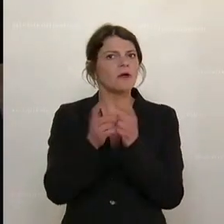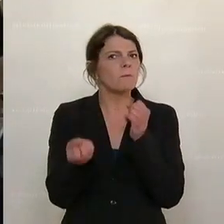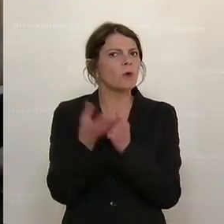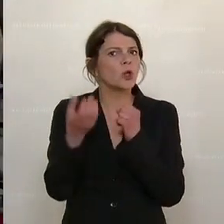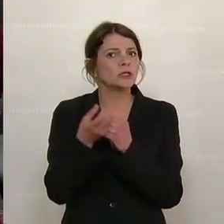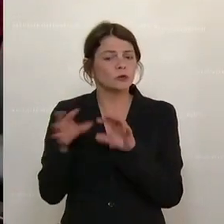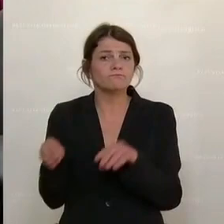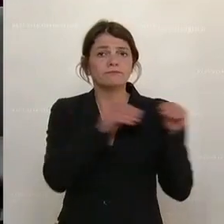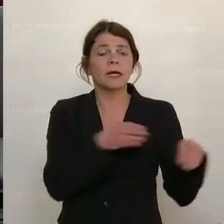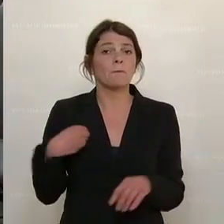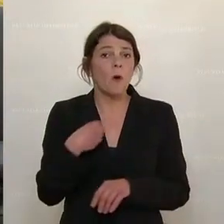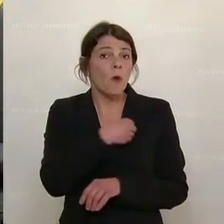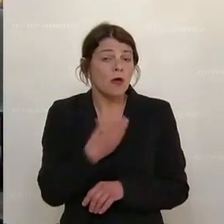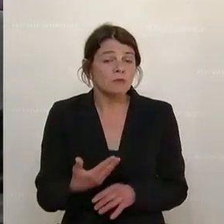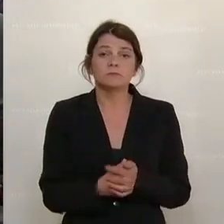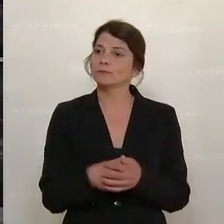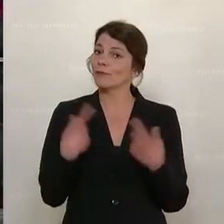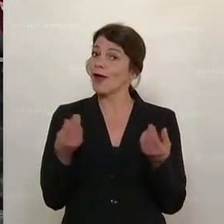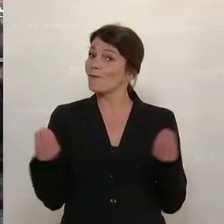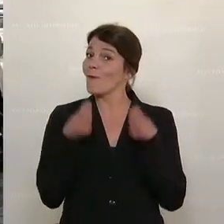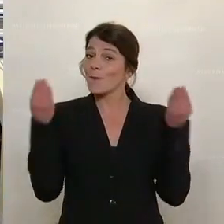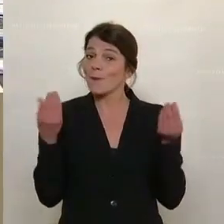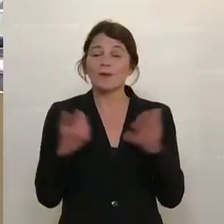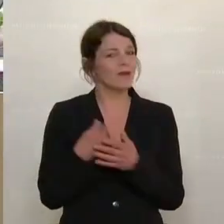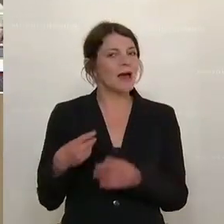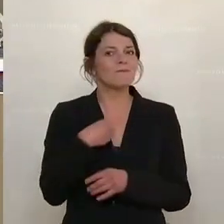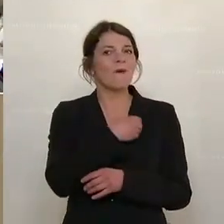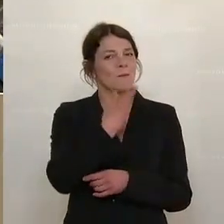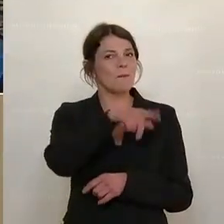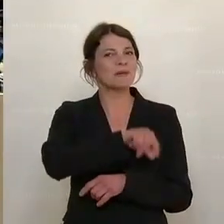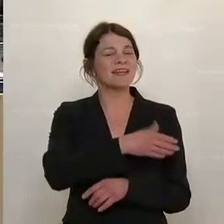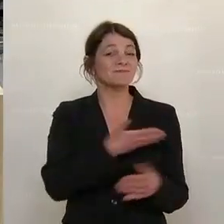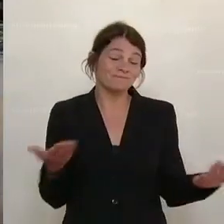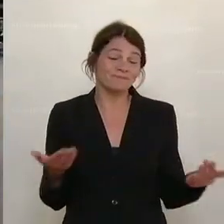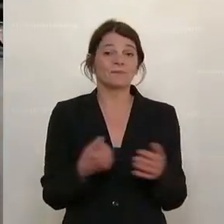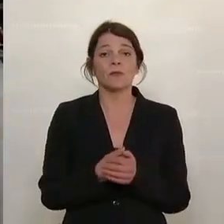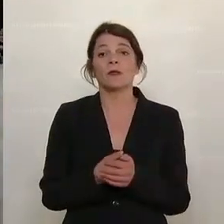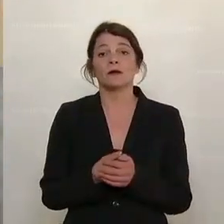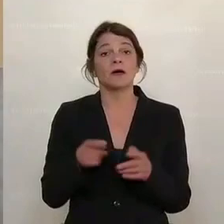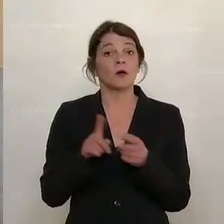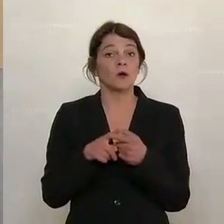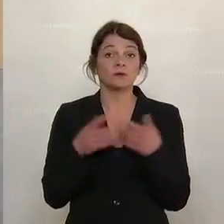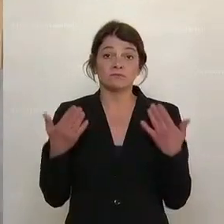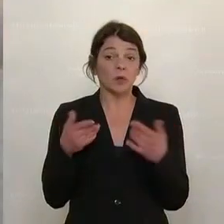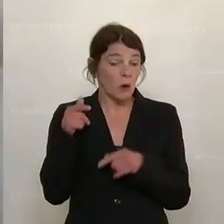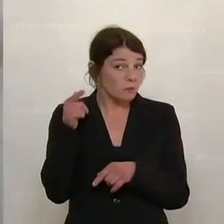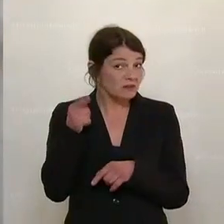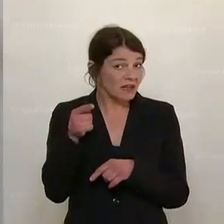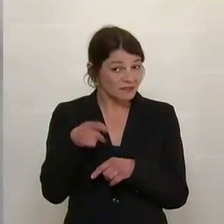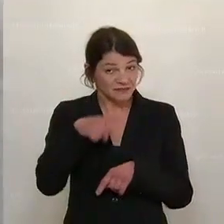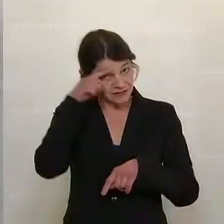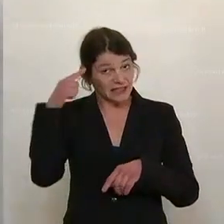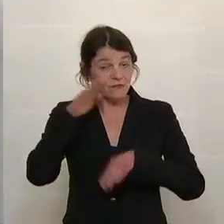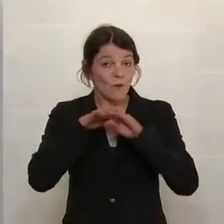Produktion nach Polen geht, dann einfach deshalb, weil es in Polen billiger ist. Und ob das im Sinne des Erfinders